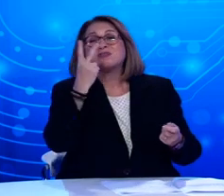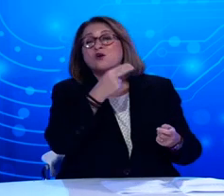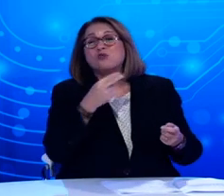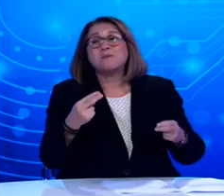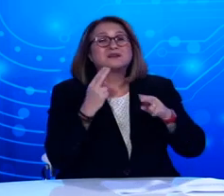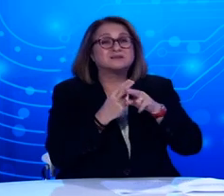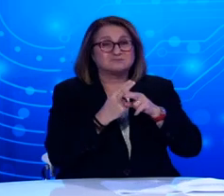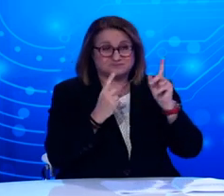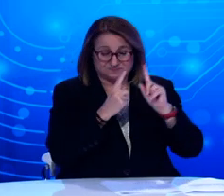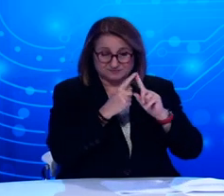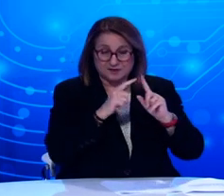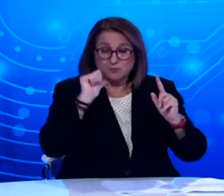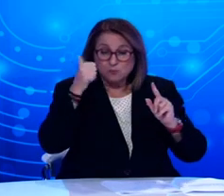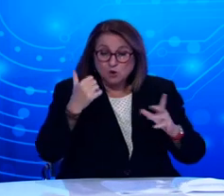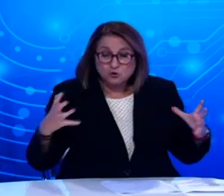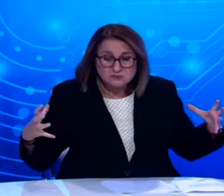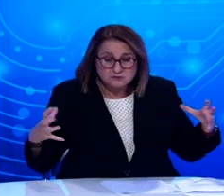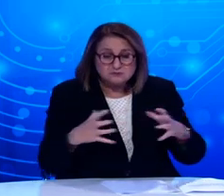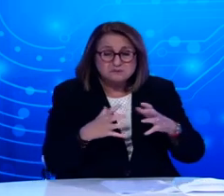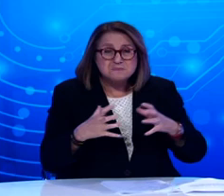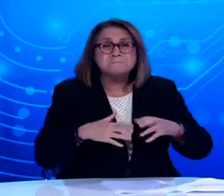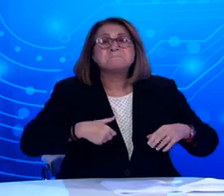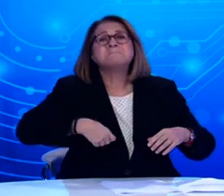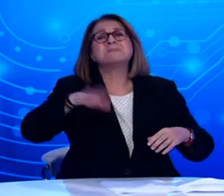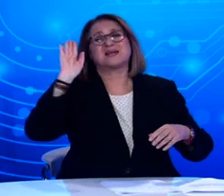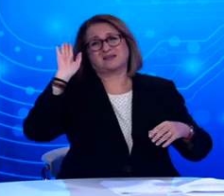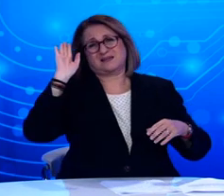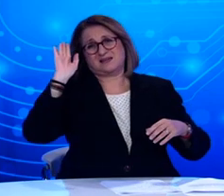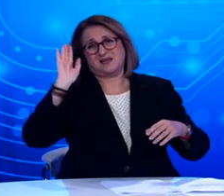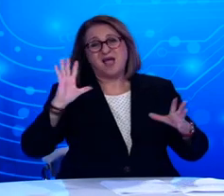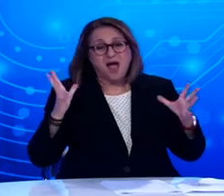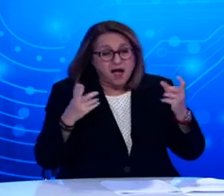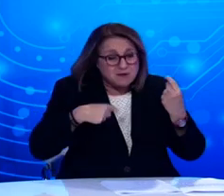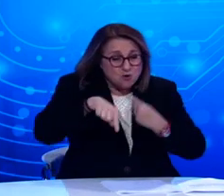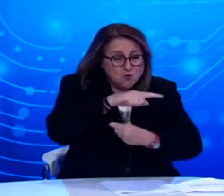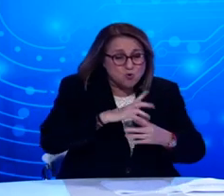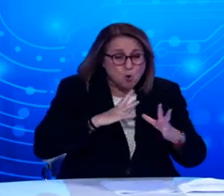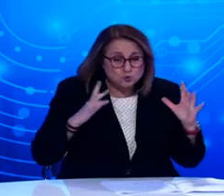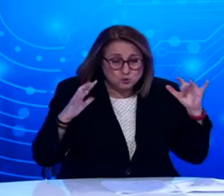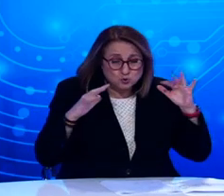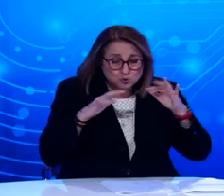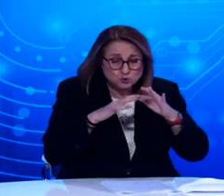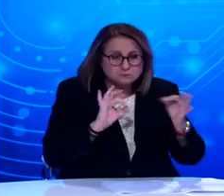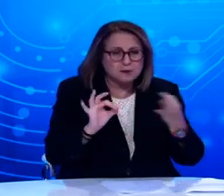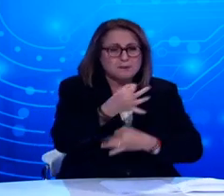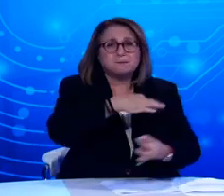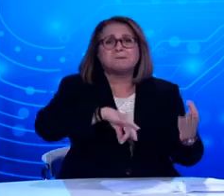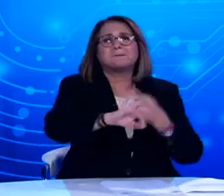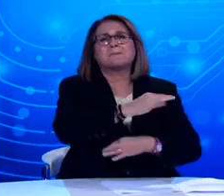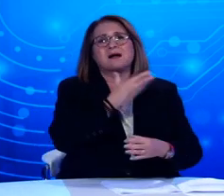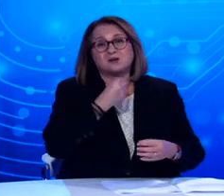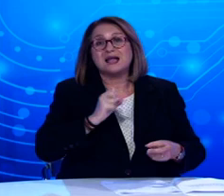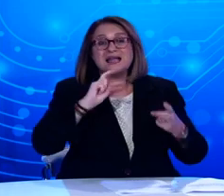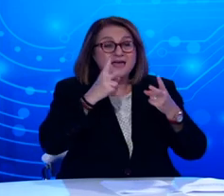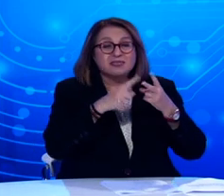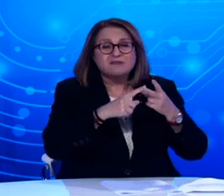κοινωνικών επαφών και του σχροτισμού, ώστε να σπάσει η αλυσίδα της μετάδοσης και στη χρήση της μάσκας ιδιαίτερα στα μέσα μαζικής